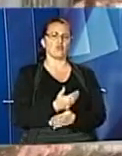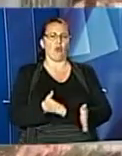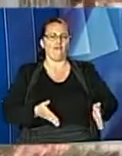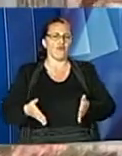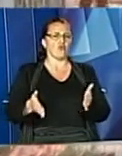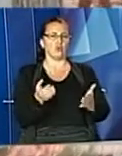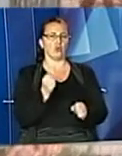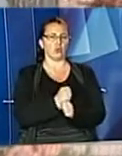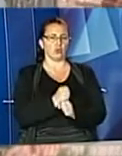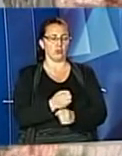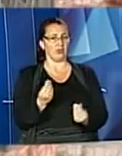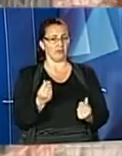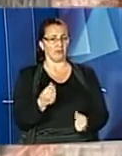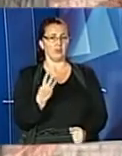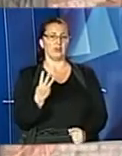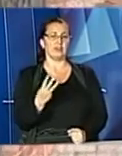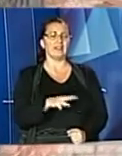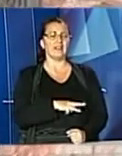проведених робіт – 3 мільйони євро.